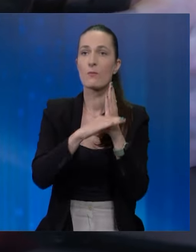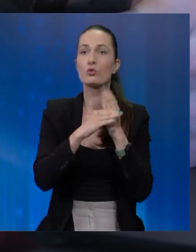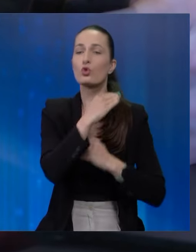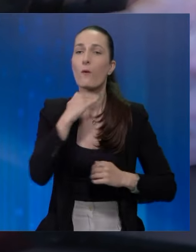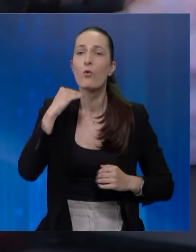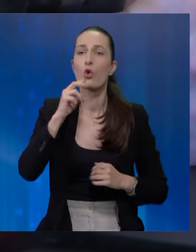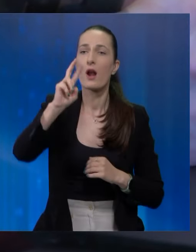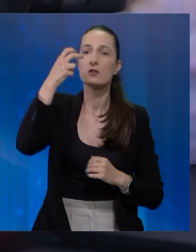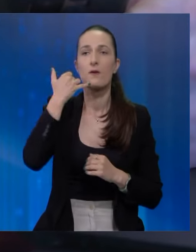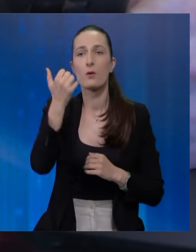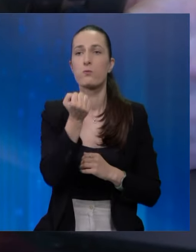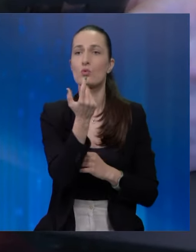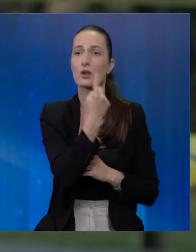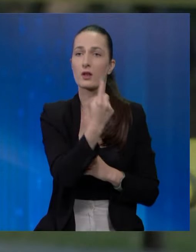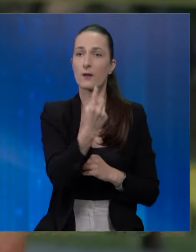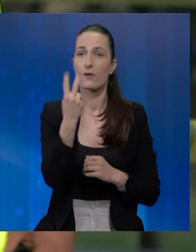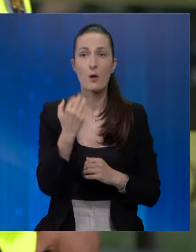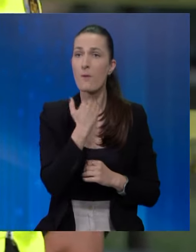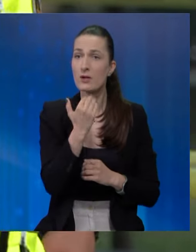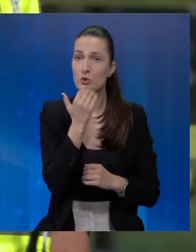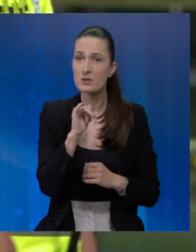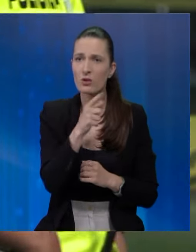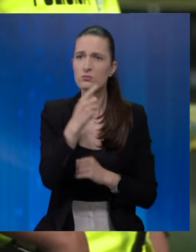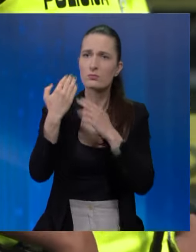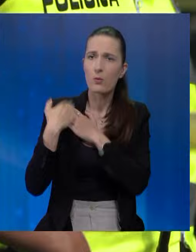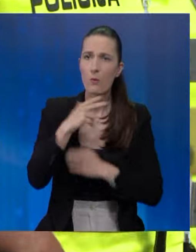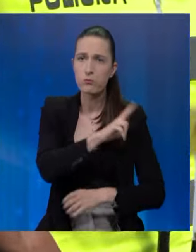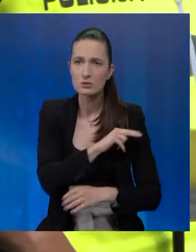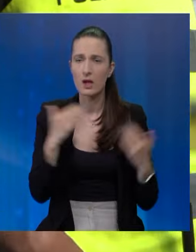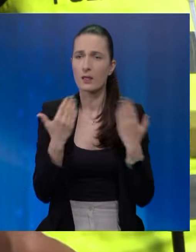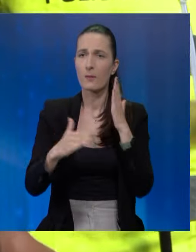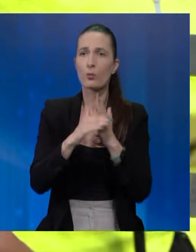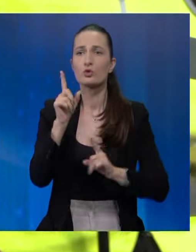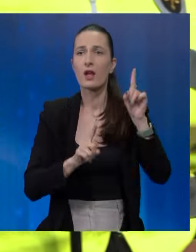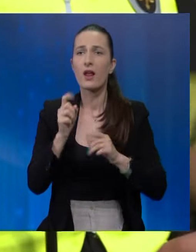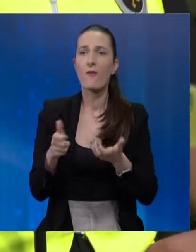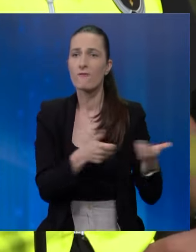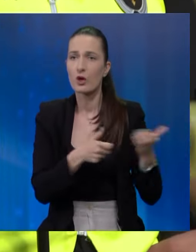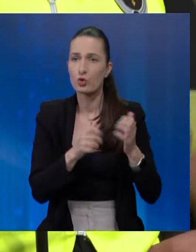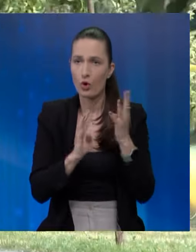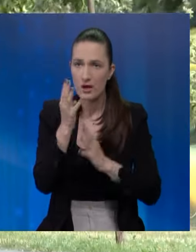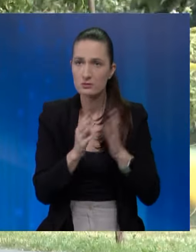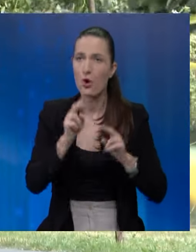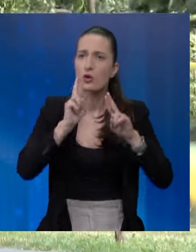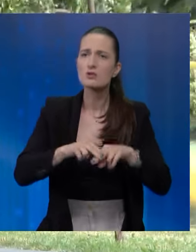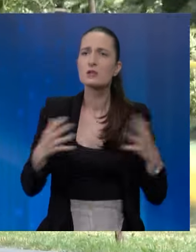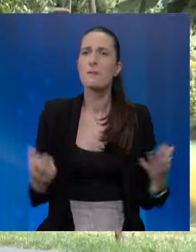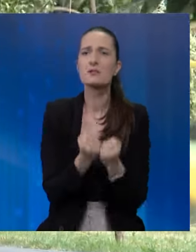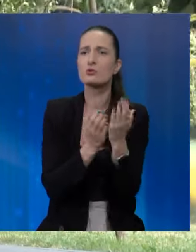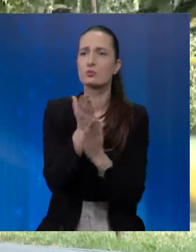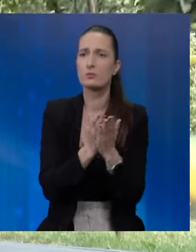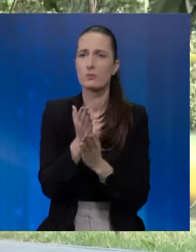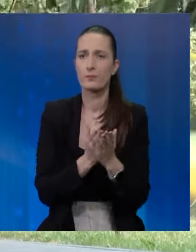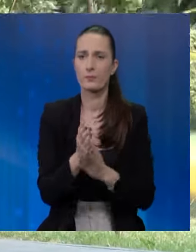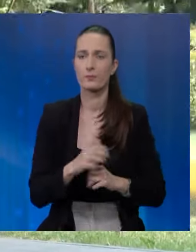pomoć dovoljno nazvati broj 1-1-2. Bez obzira da li je to nadležnost policije, hitne pomoći vatrogasaca ili ostalih